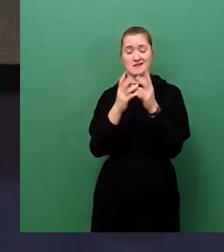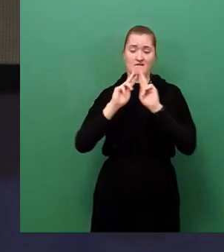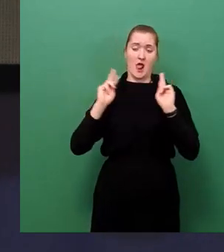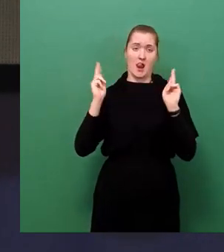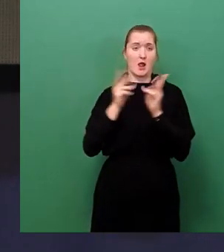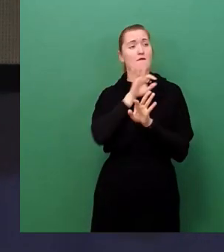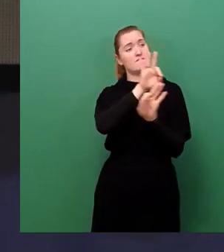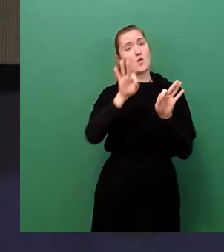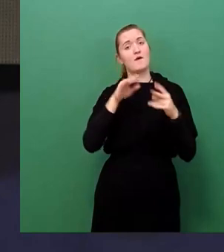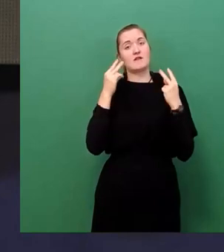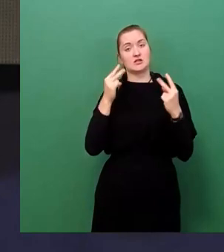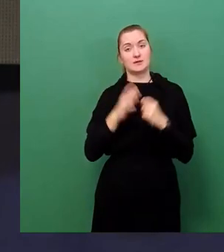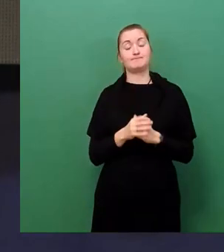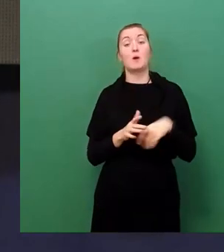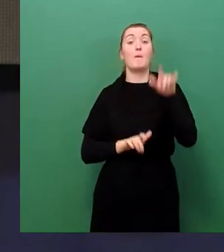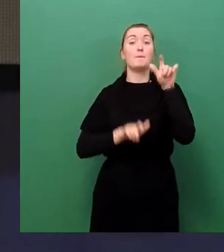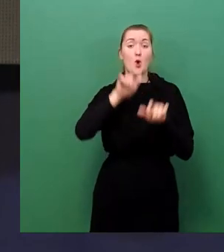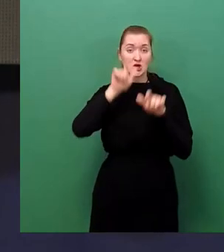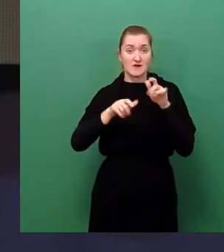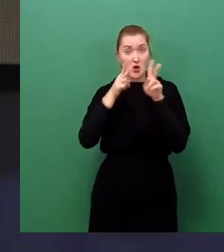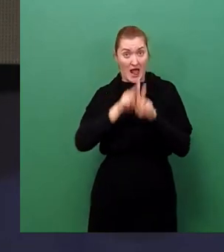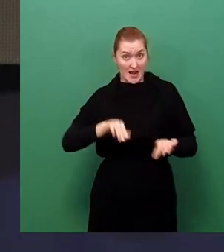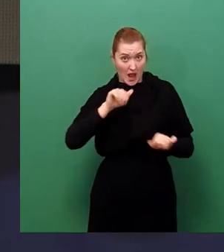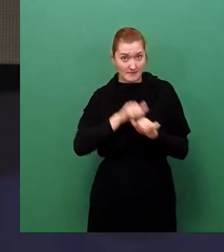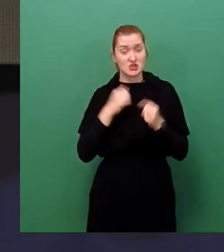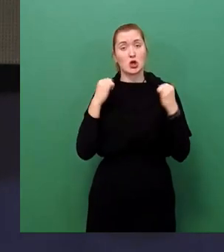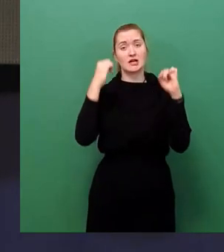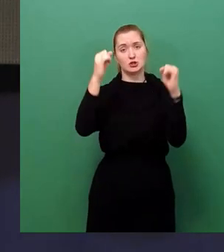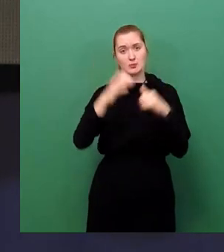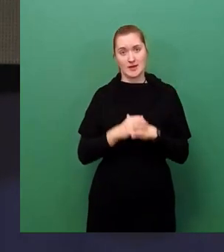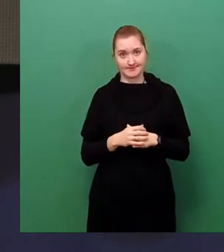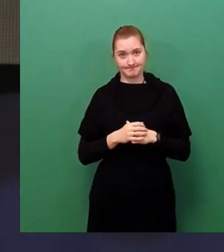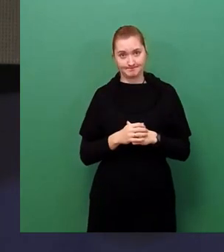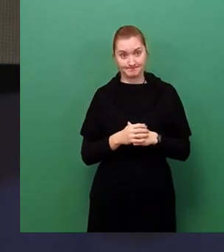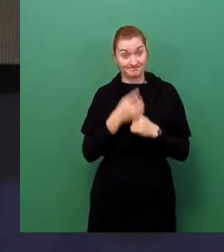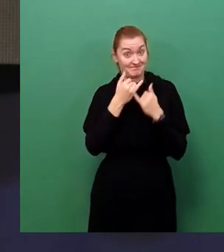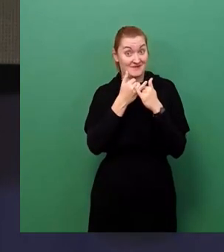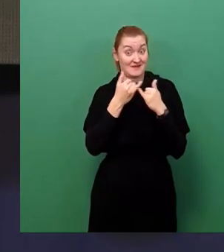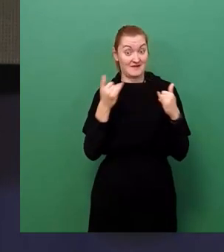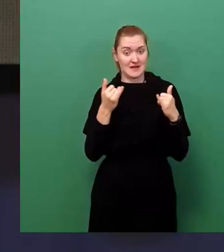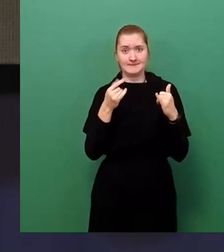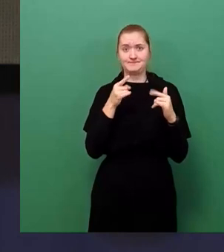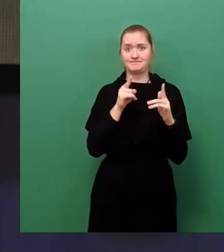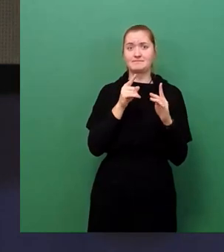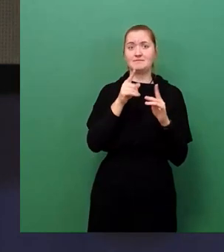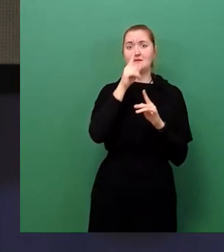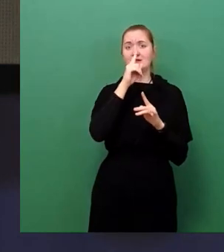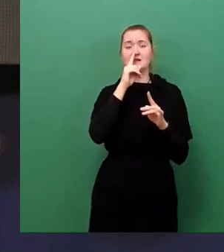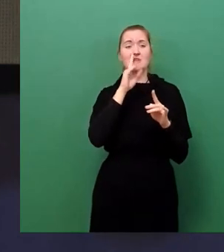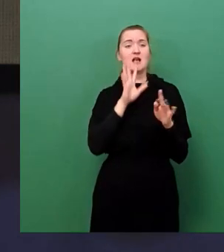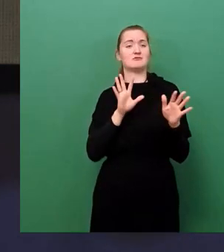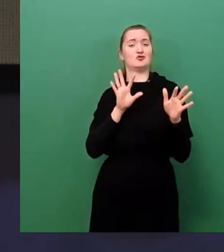Bürgerschaftliches und ehrenamtliches Engagement wirken in hohem Maß zugehörigkeitsstiftend,